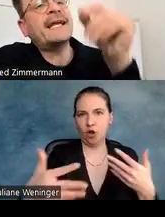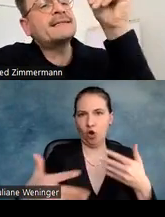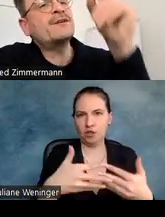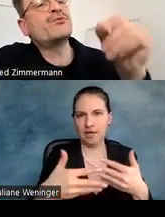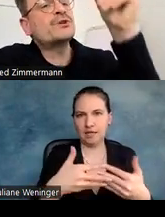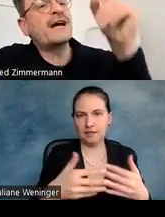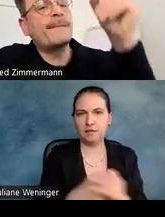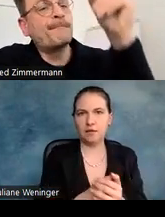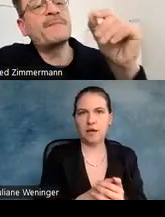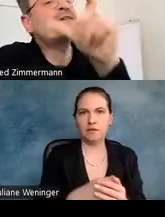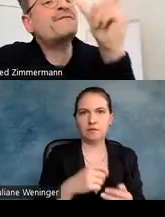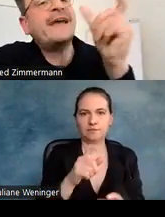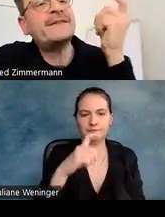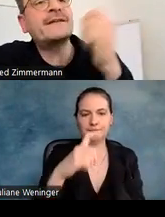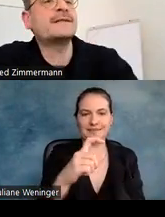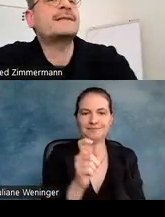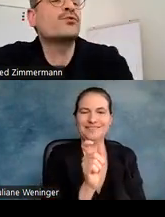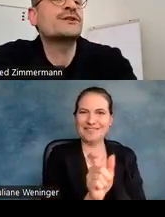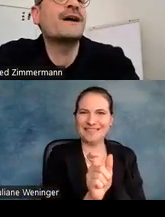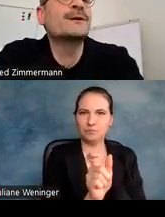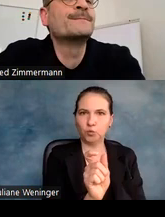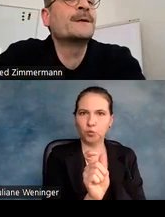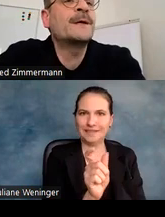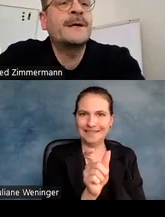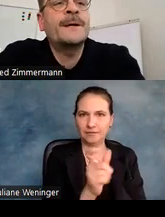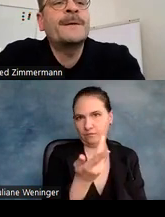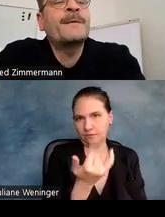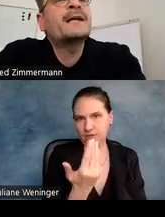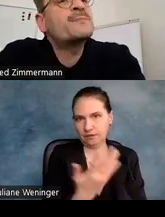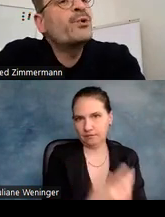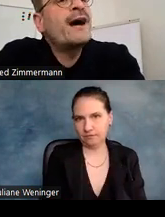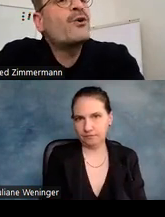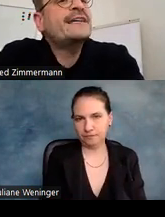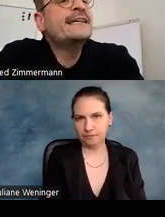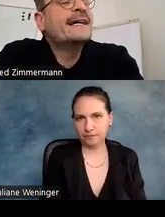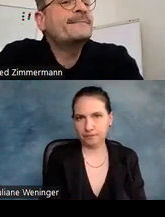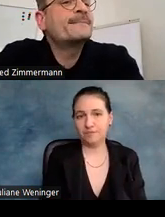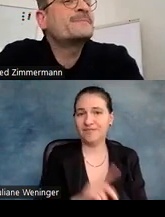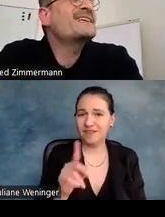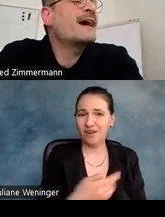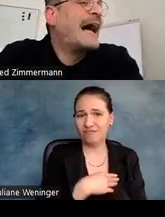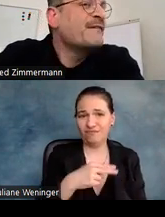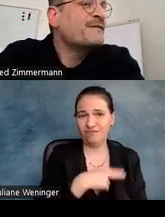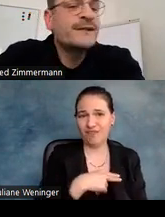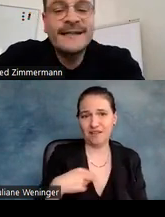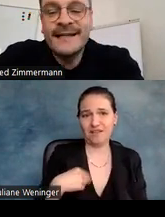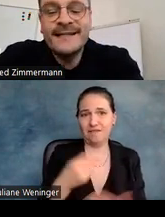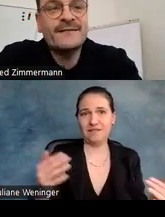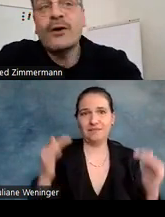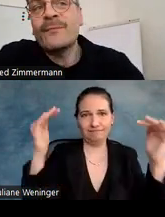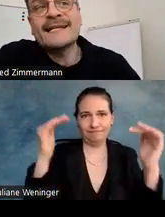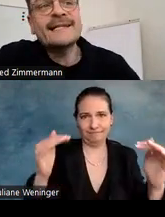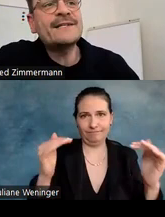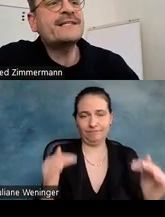sind die einzelnen Buchstaben? Wie fett ist der Buchstabe? Das Blöde auch hier, die Reihenfolge